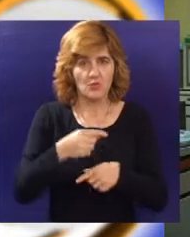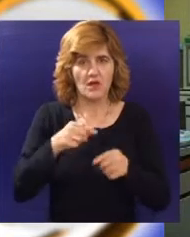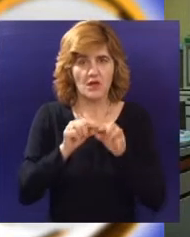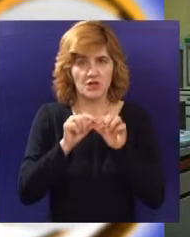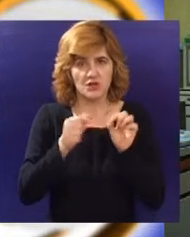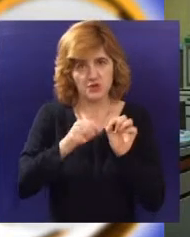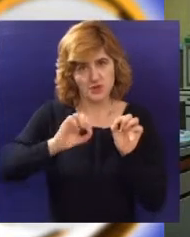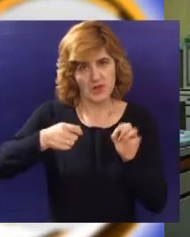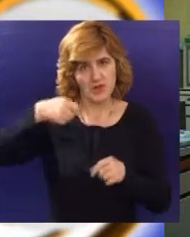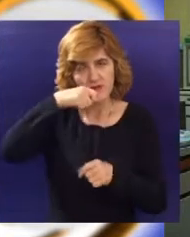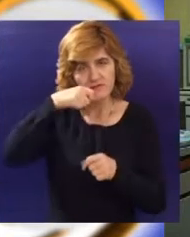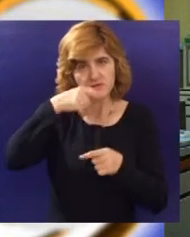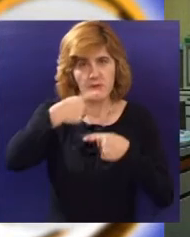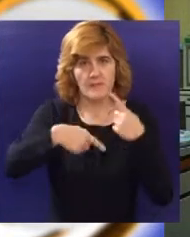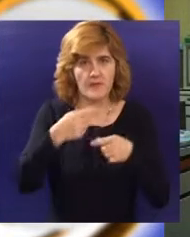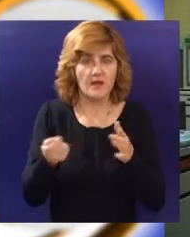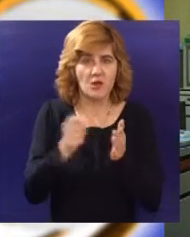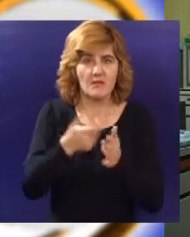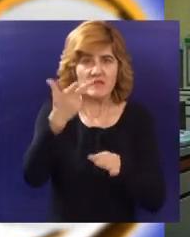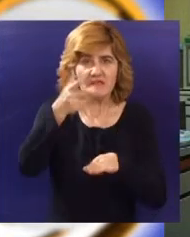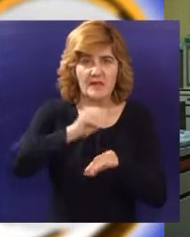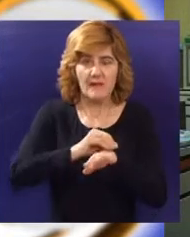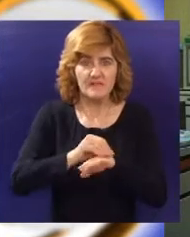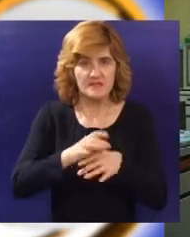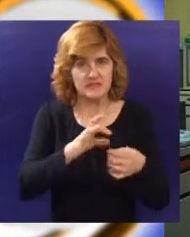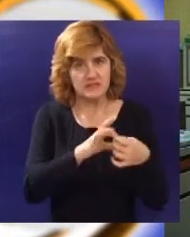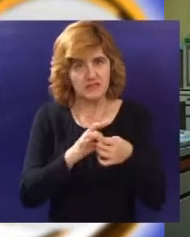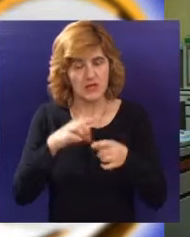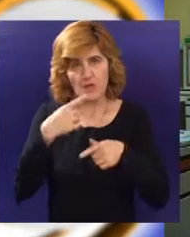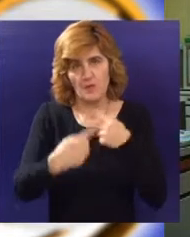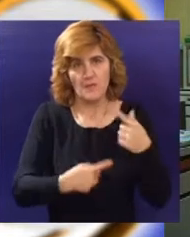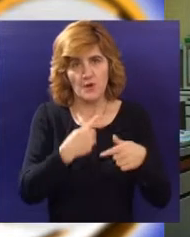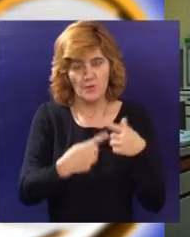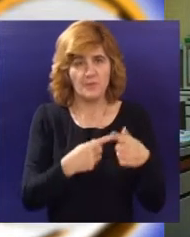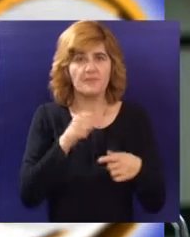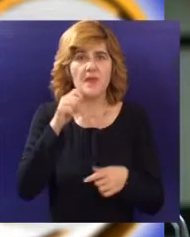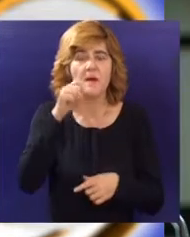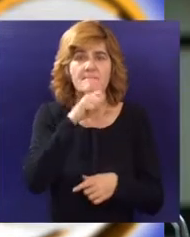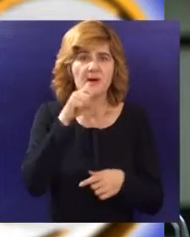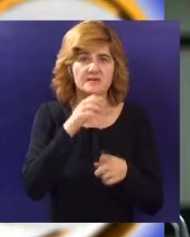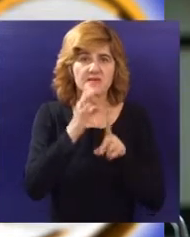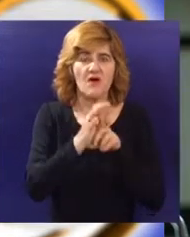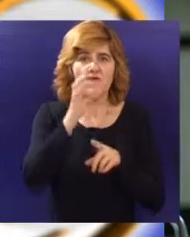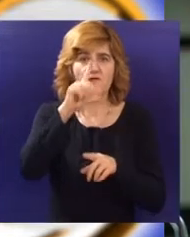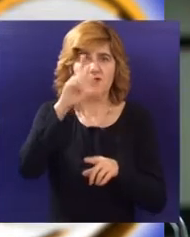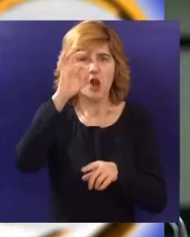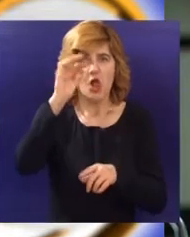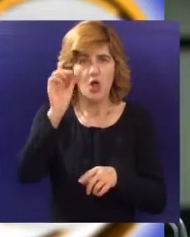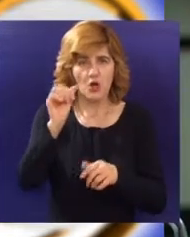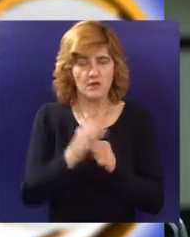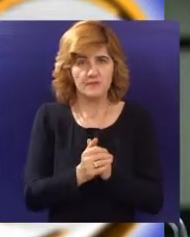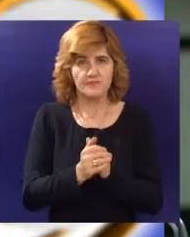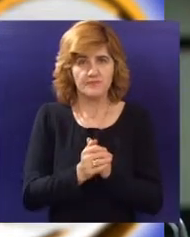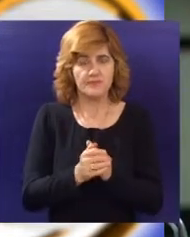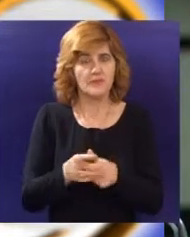menjaju na tri meseca, da se koriste paste sa florom. Iako je nakon isključenja